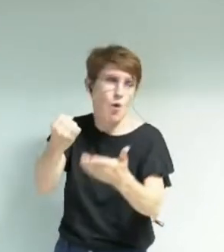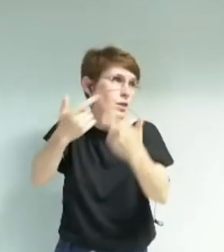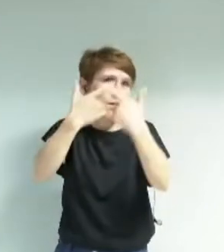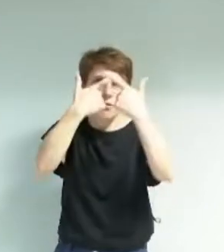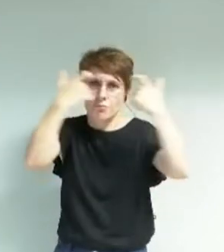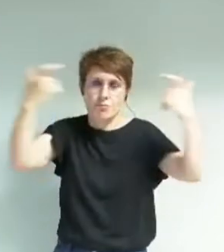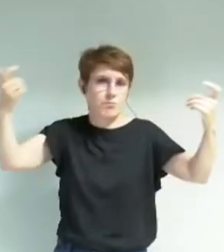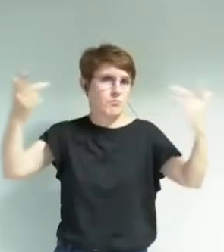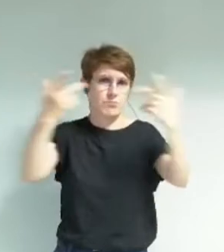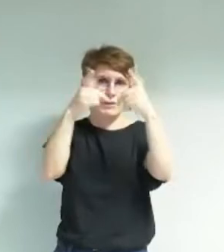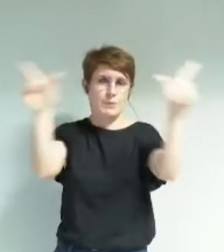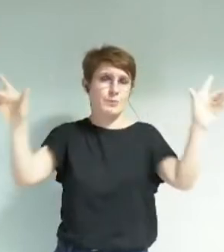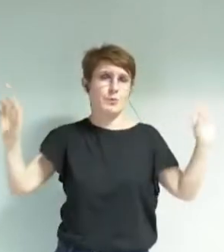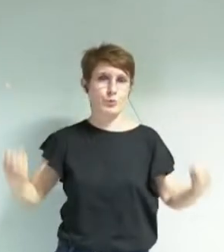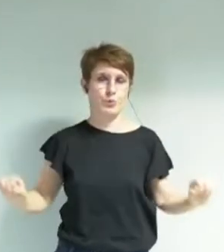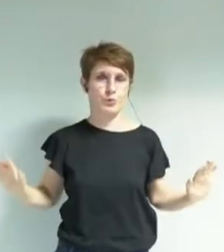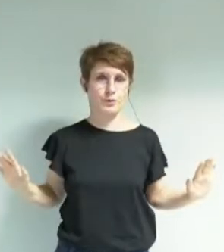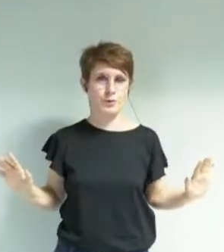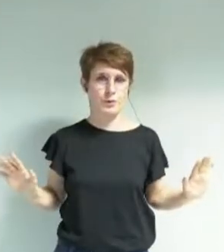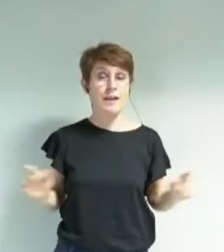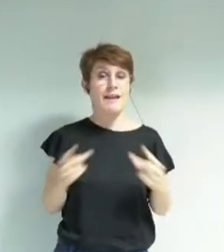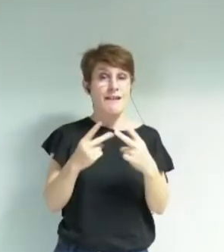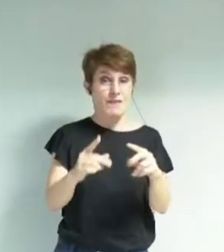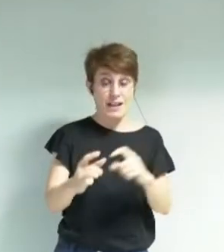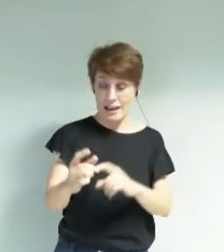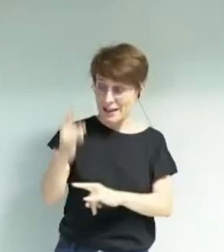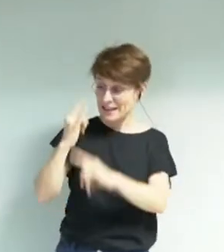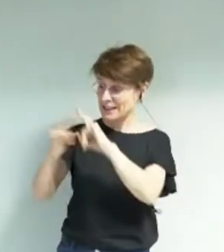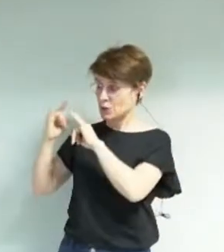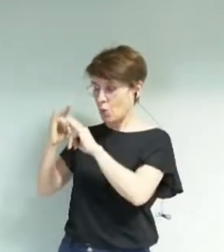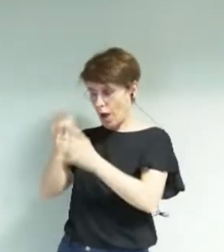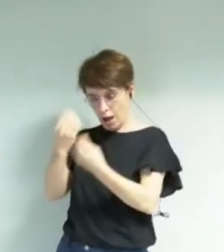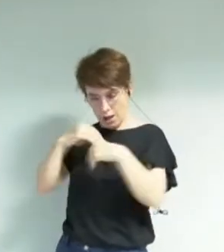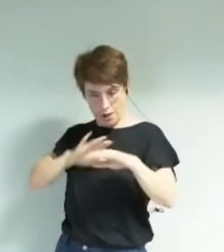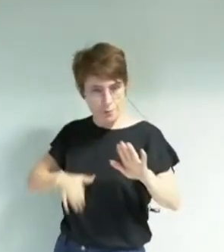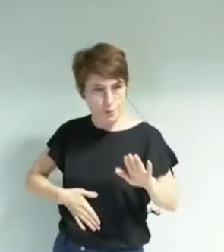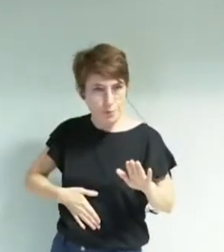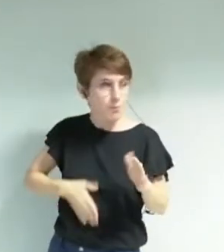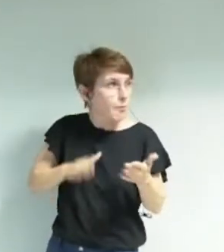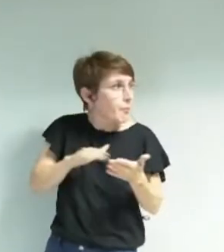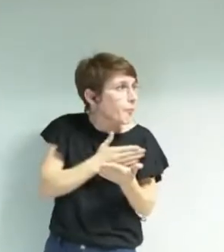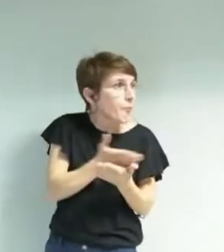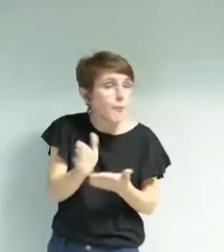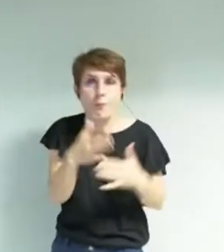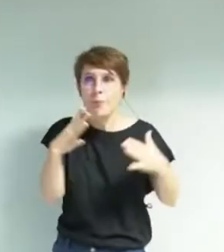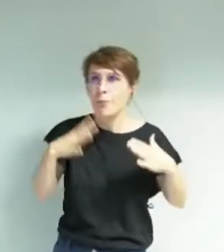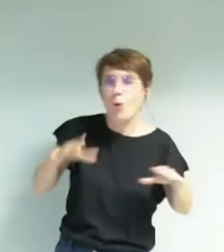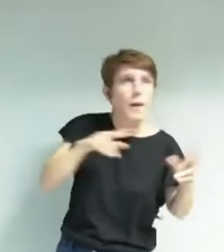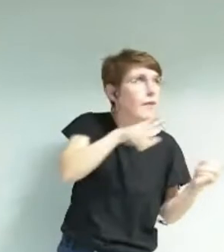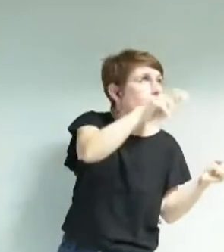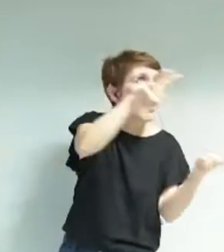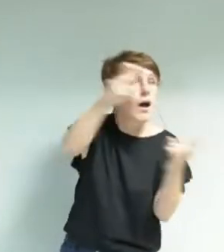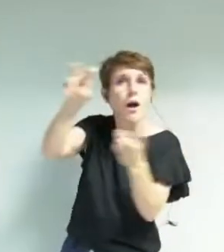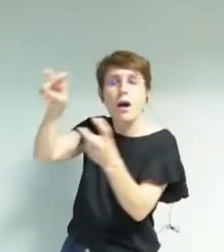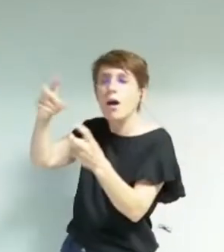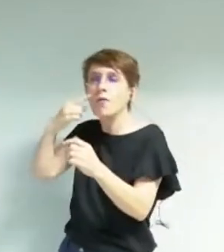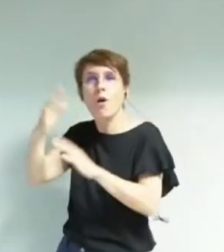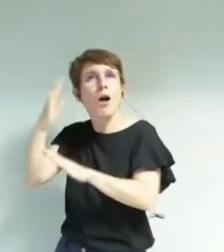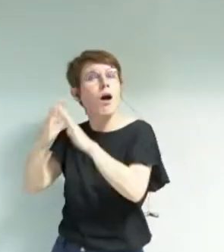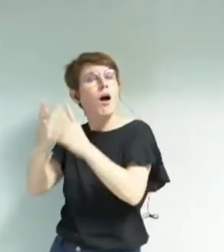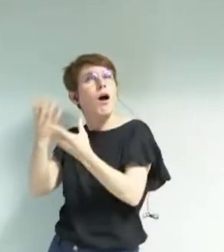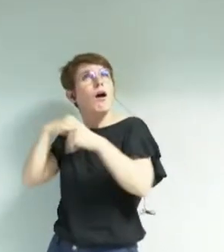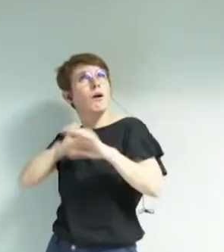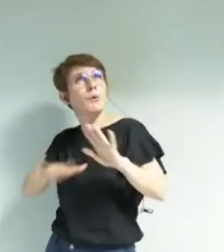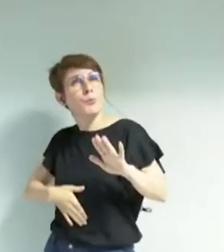Connaître l'histoire de la ville, la parcourir en s'appropriant son passé, en préservant les traces qui font sens